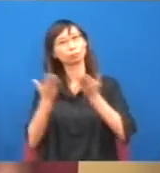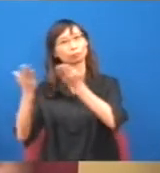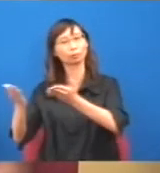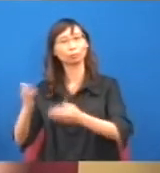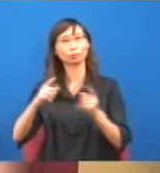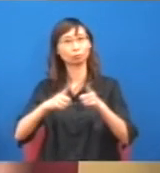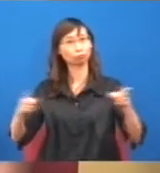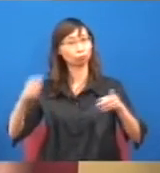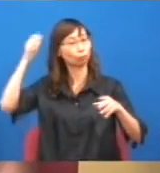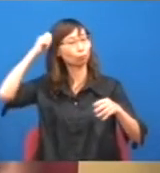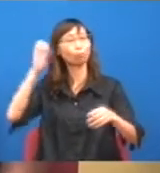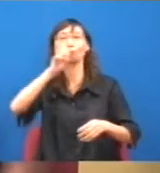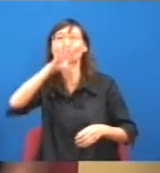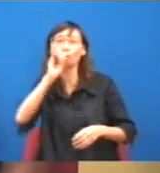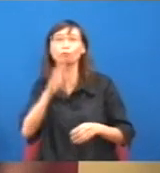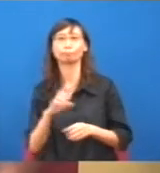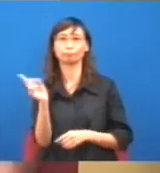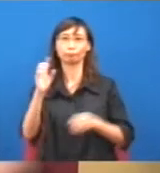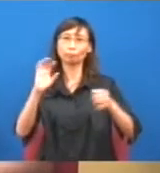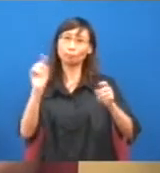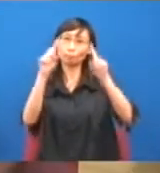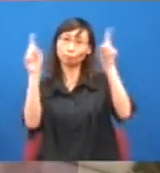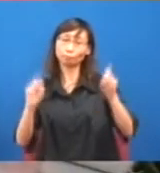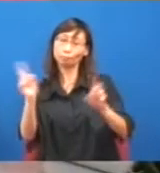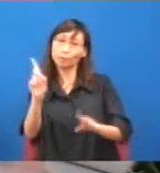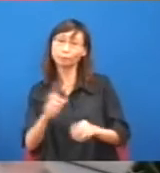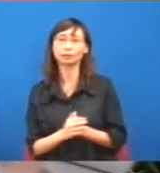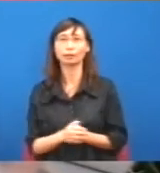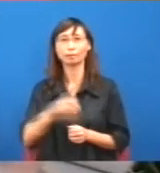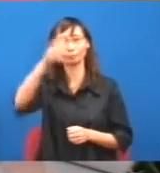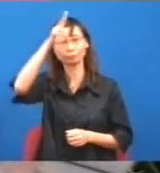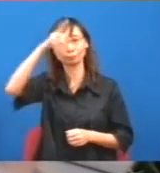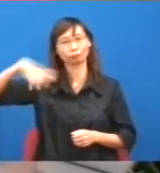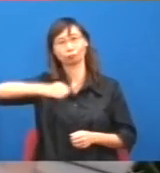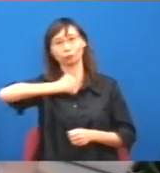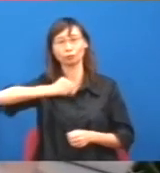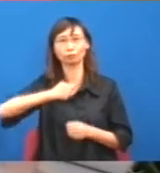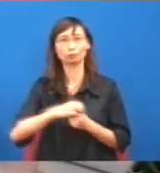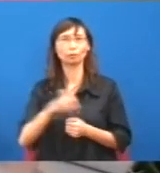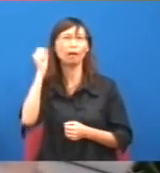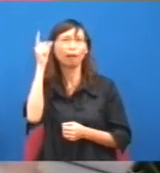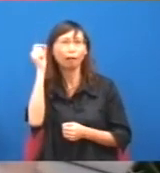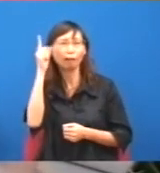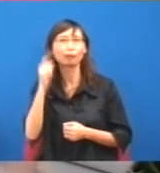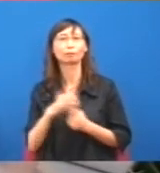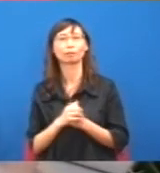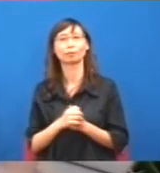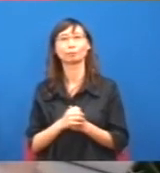內容去蜜賊怎樣這個特首當然是很奇怪的